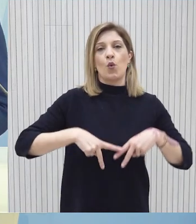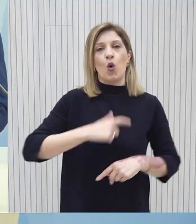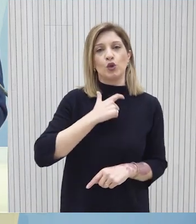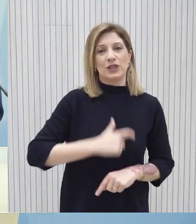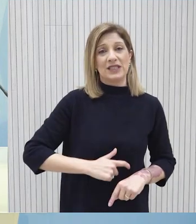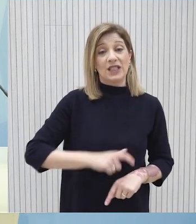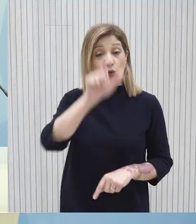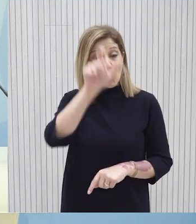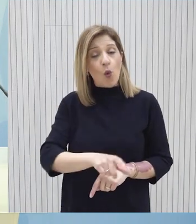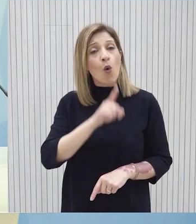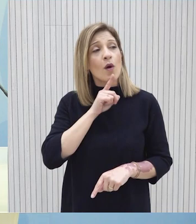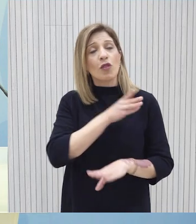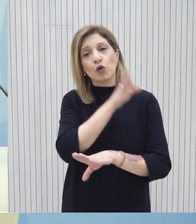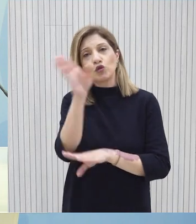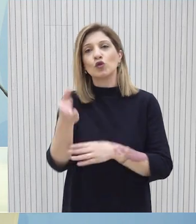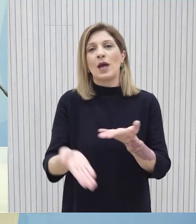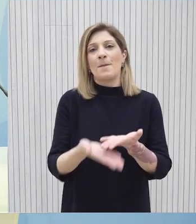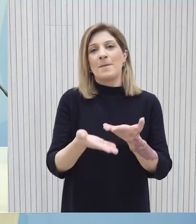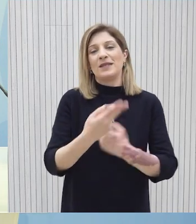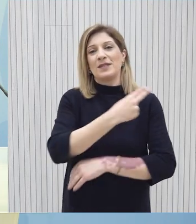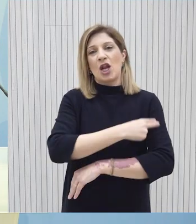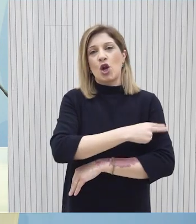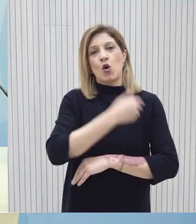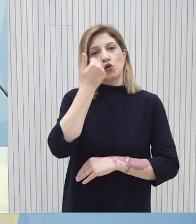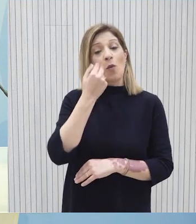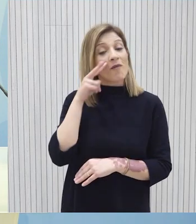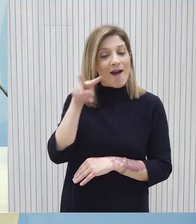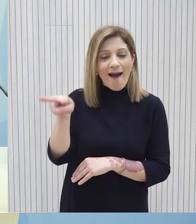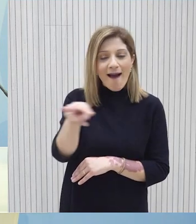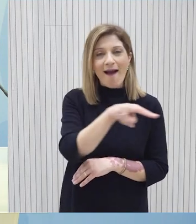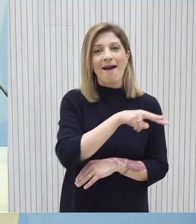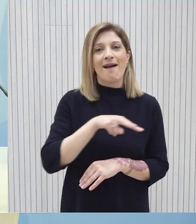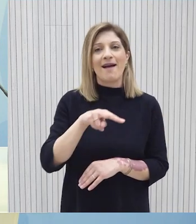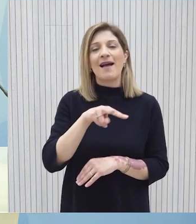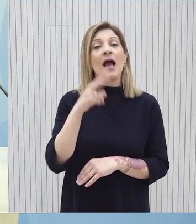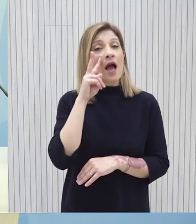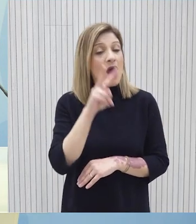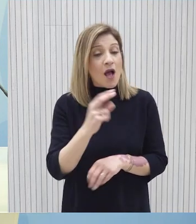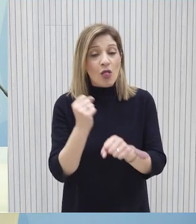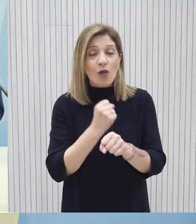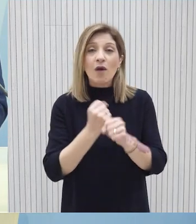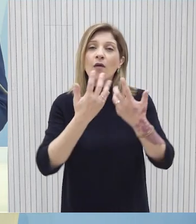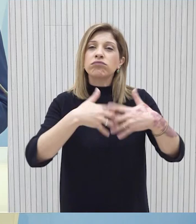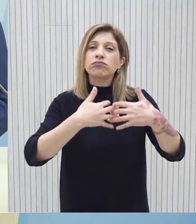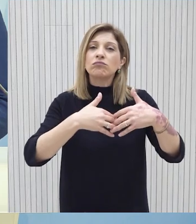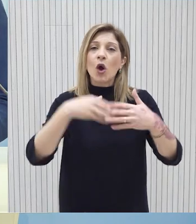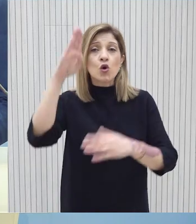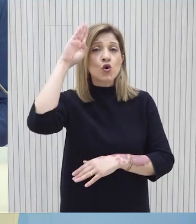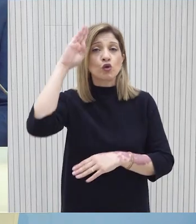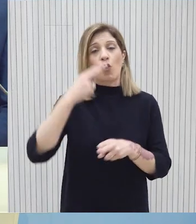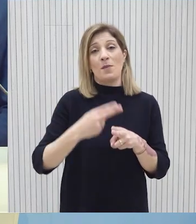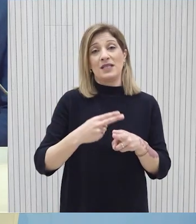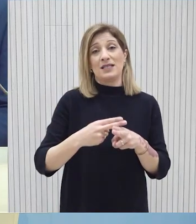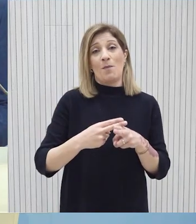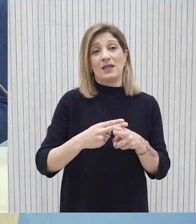πραγματοποίησε ο ίδιος επίσκεψη στο Γενικό Νοσοκομείο Πάφου και στη νέα μονάδα Η αποτελεσματική λειτουργία των δημόσιων νοσηλευτηρίων